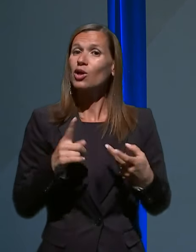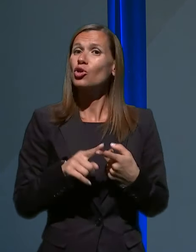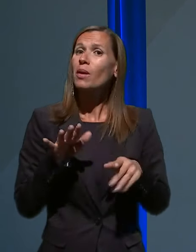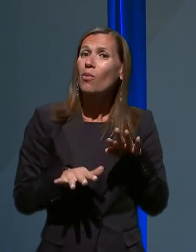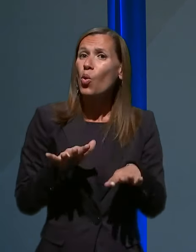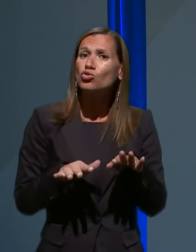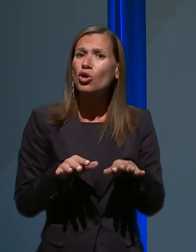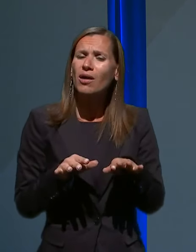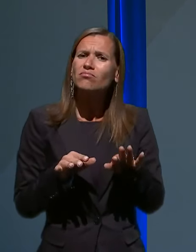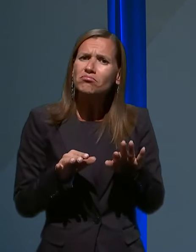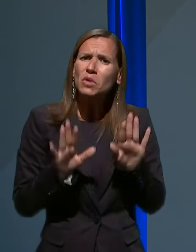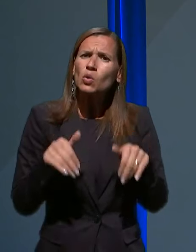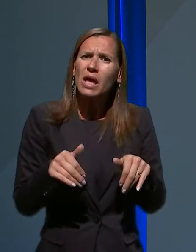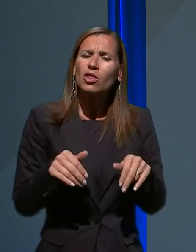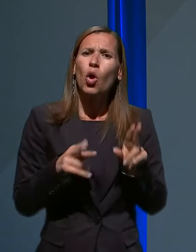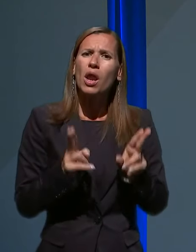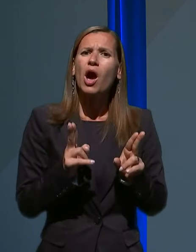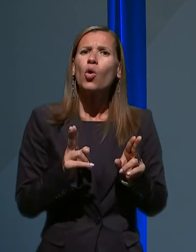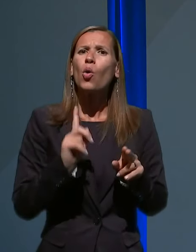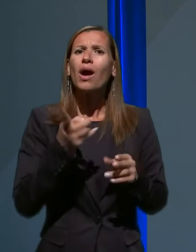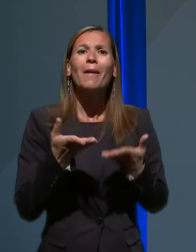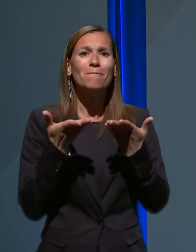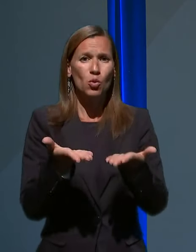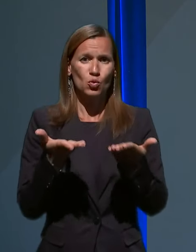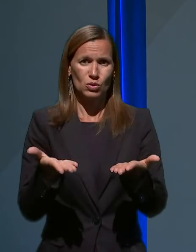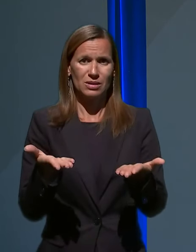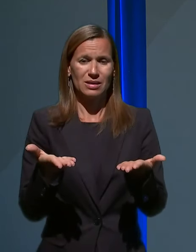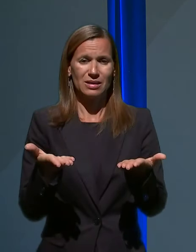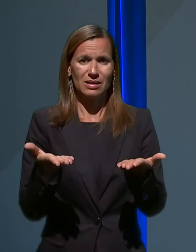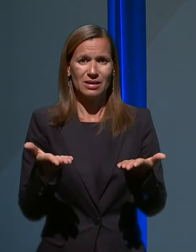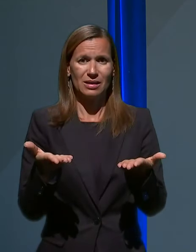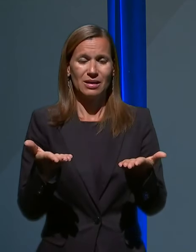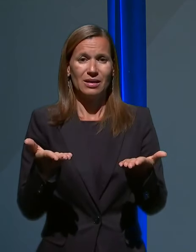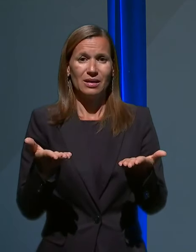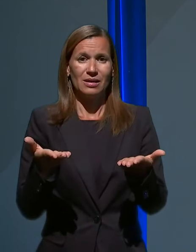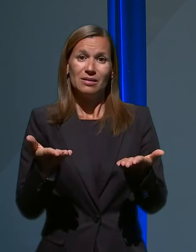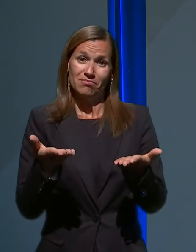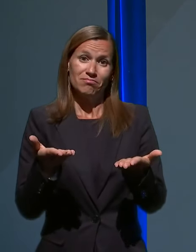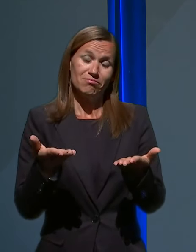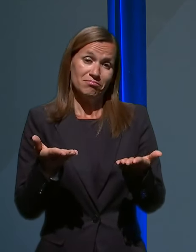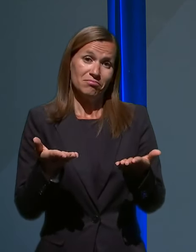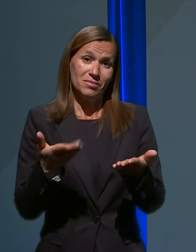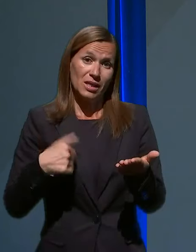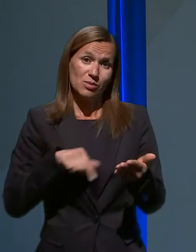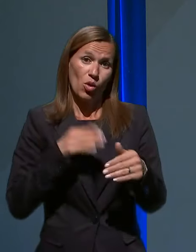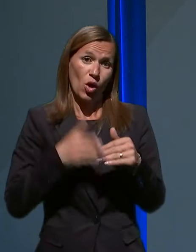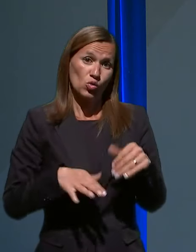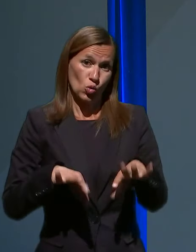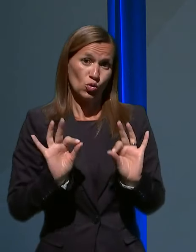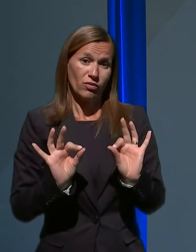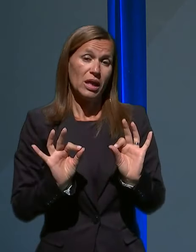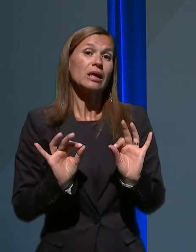eno lahko kaj ponudili, smo pravzaprav ugotovili, da lahko,